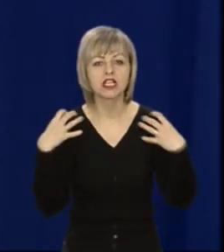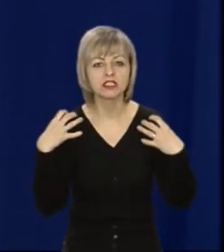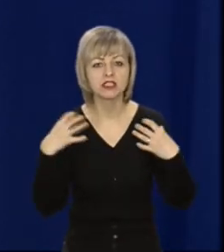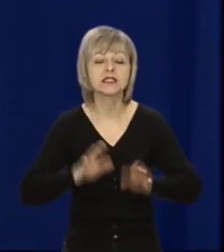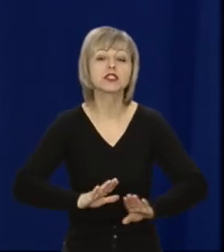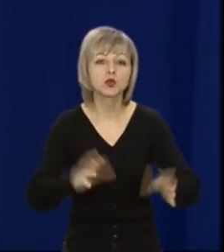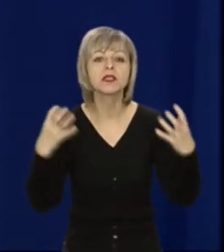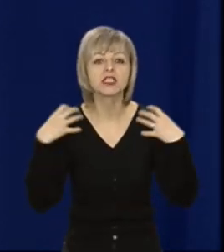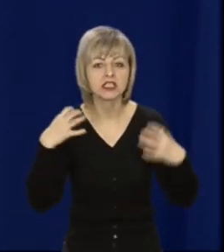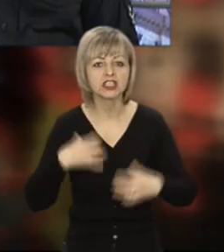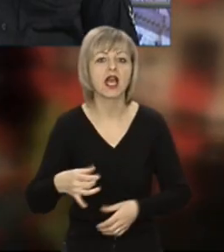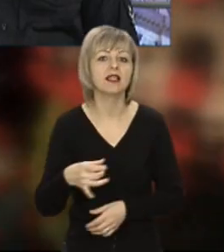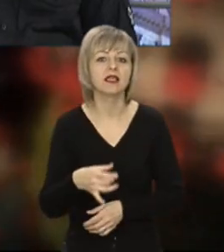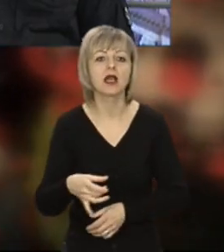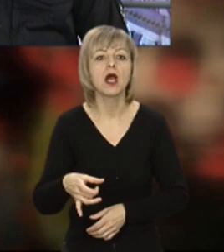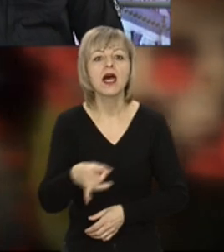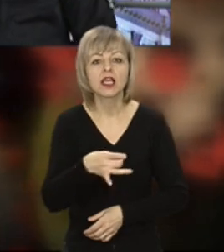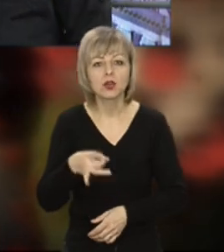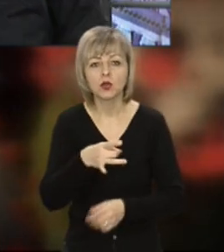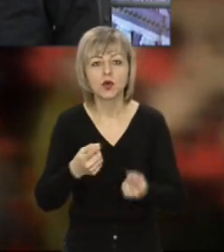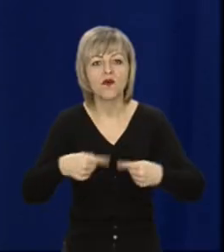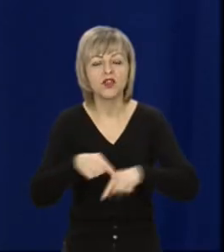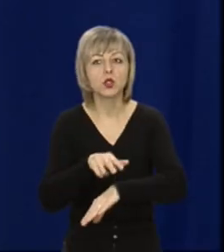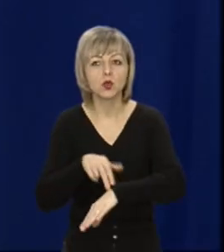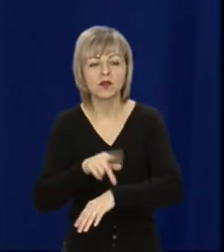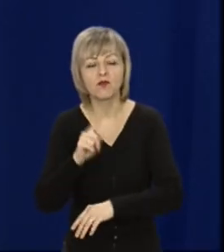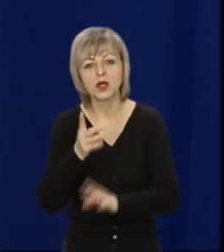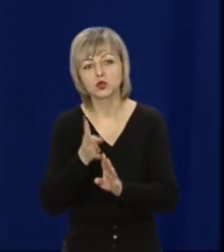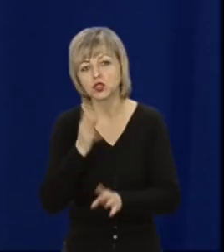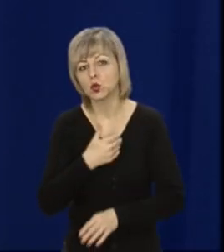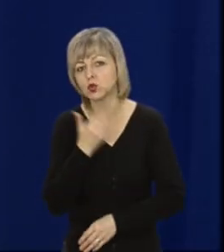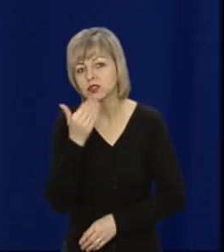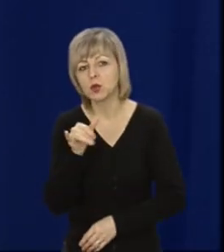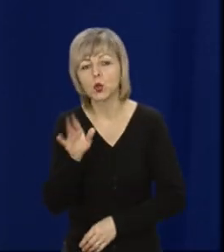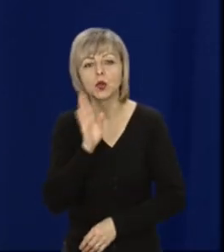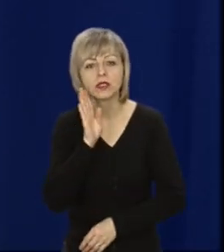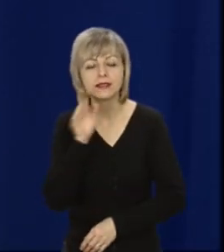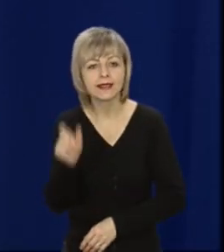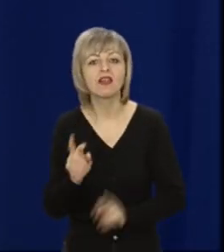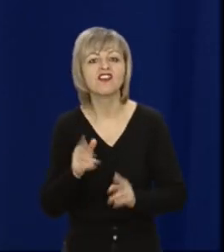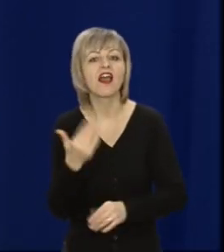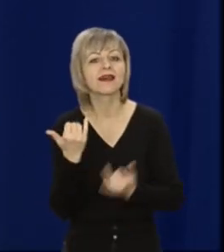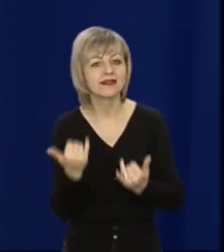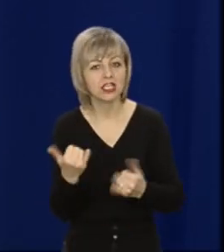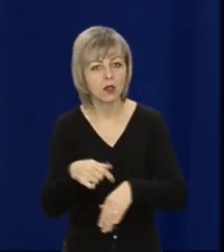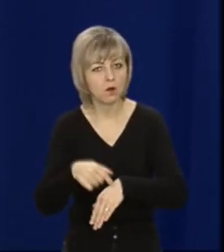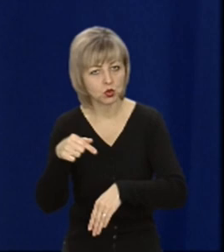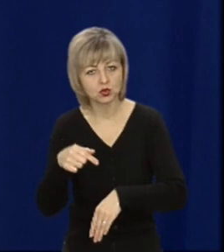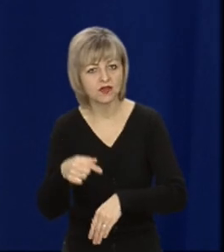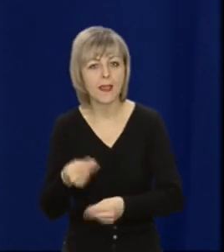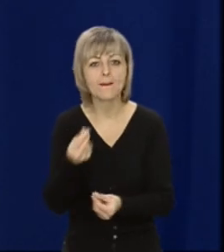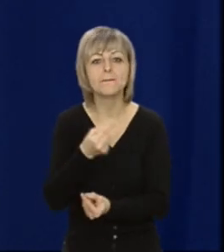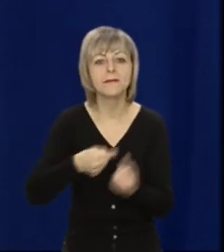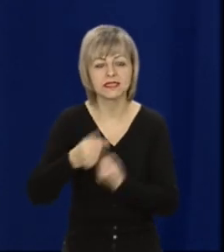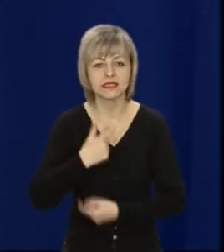Луцького районного управління поліції. Доброго вечора. Доброго вечора. В першу чергу хочу запитати вас, пані Тетяно, власне, як нині почувається